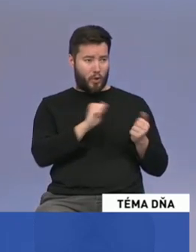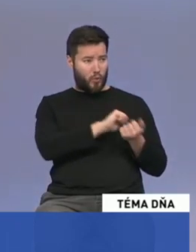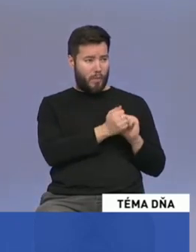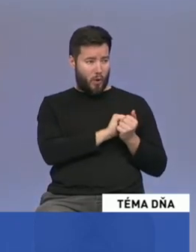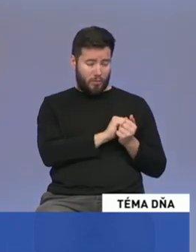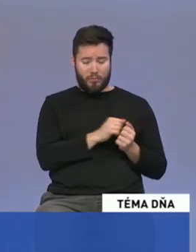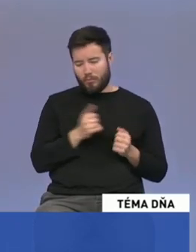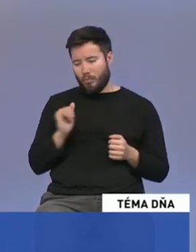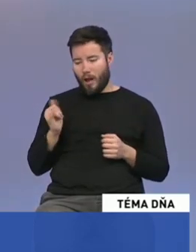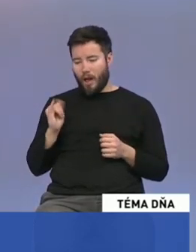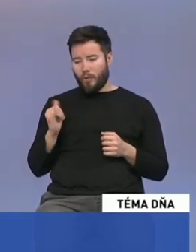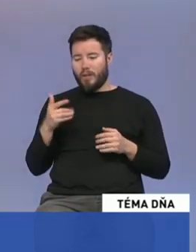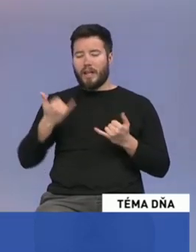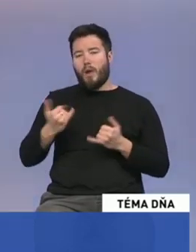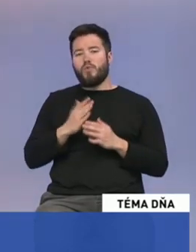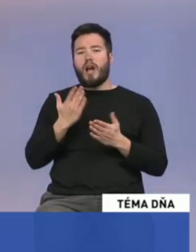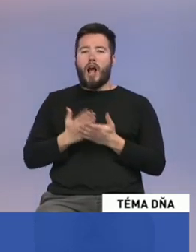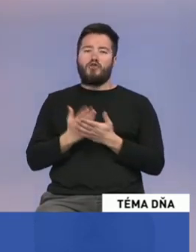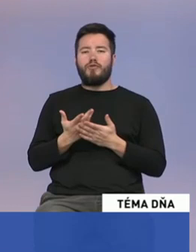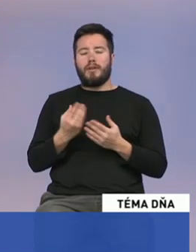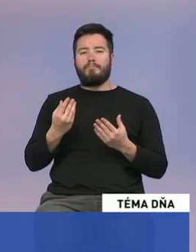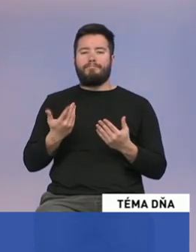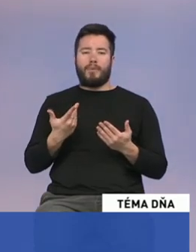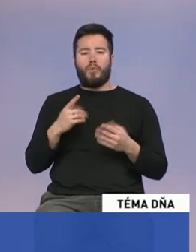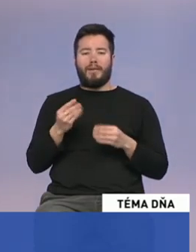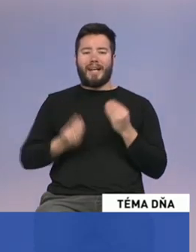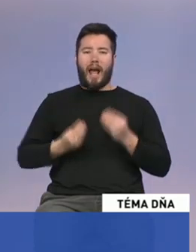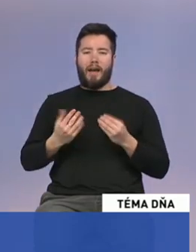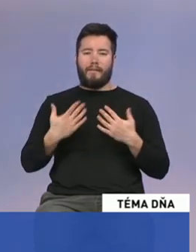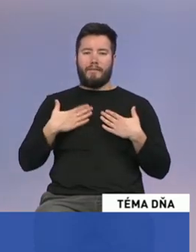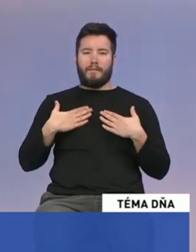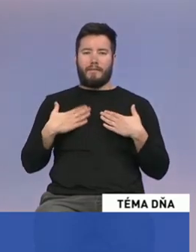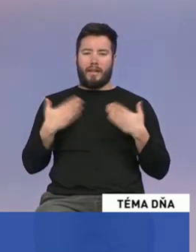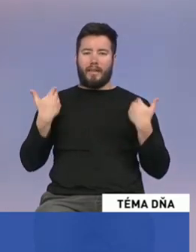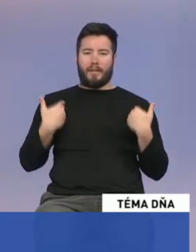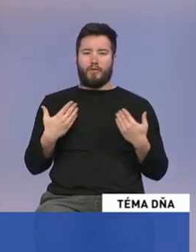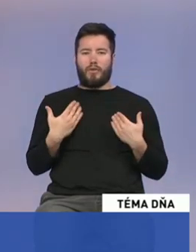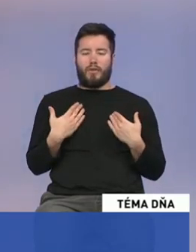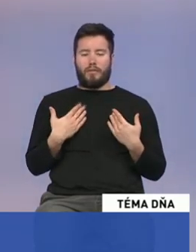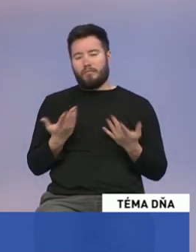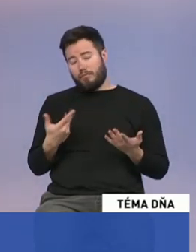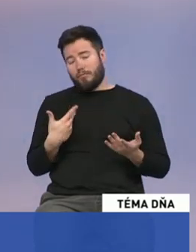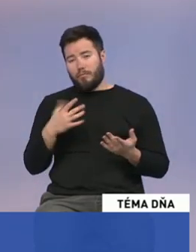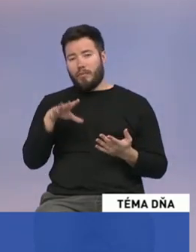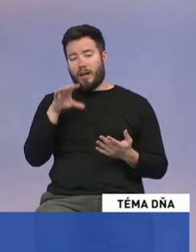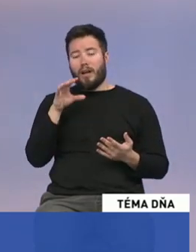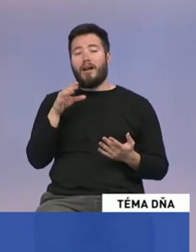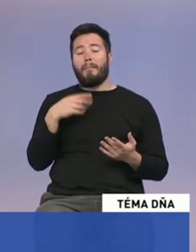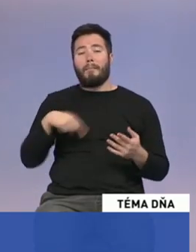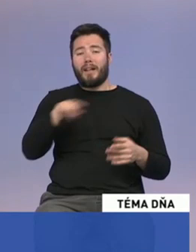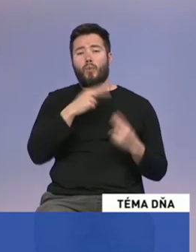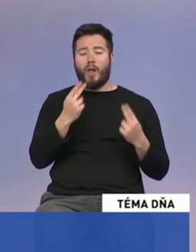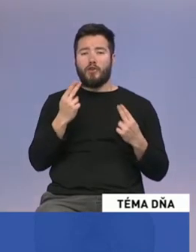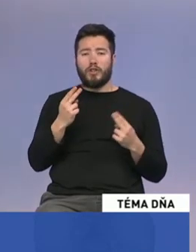na svoje vlastné triko, ale to už nech posúdia voliči. Nám išlo o to, aby sme, poprvé, sme boli